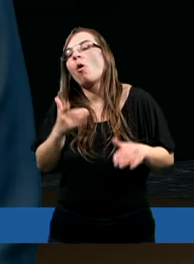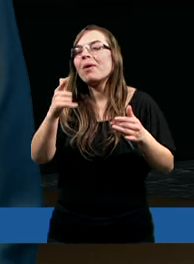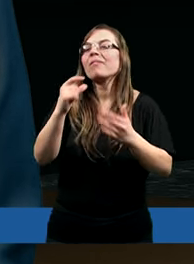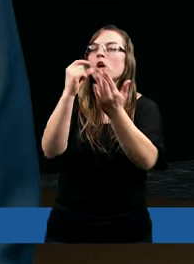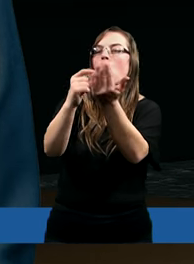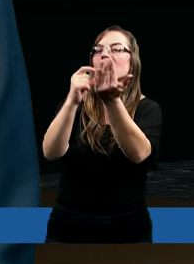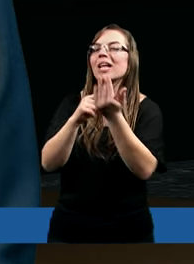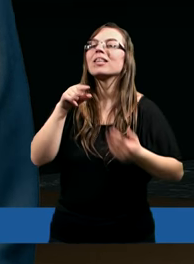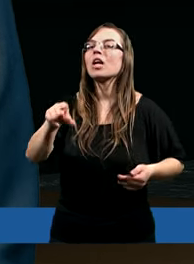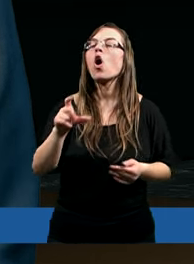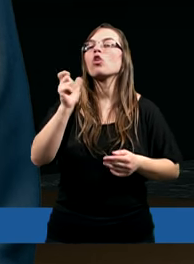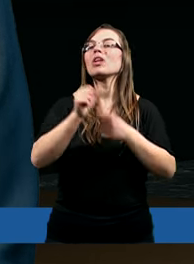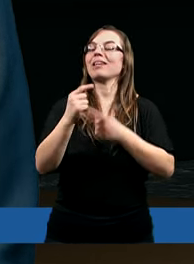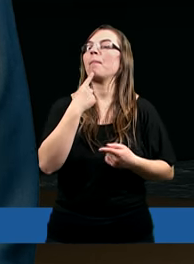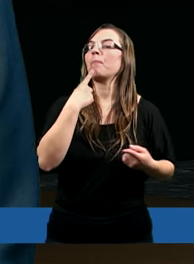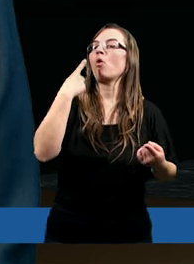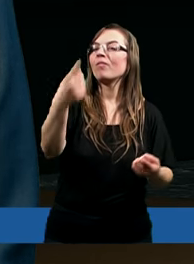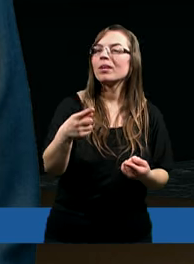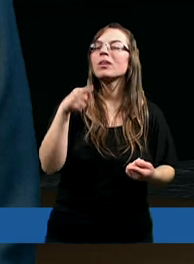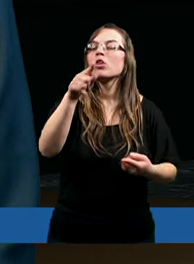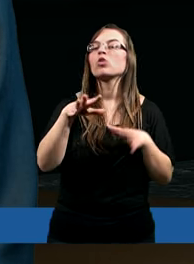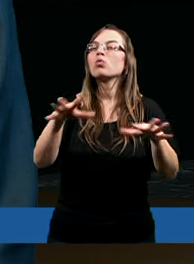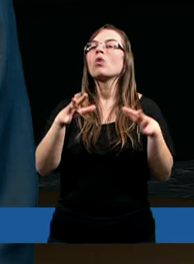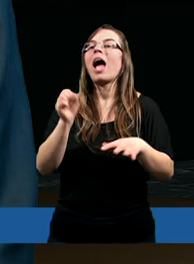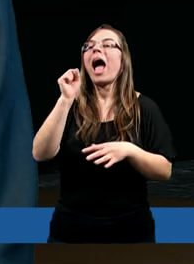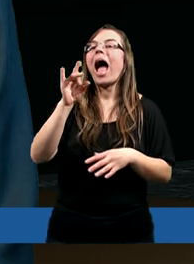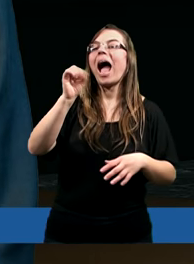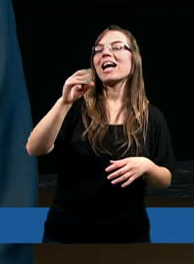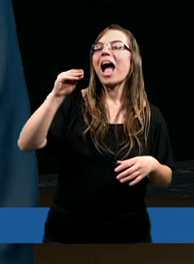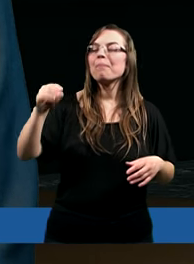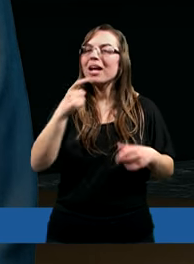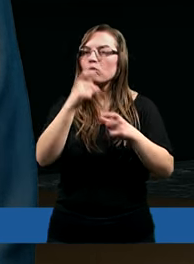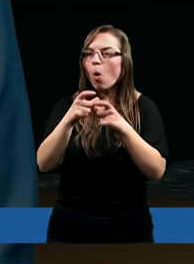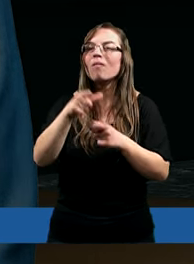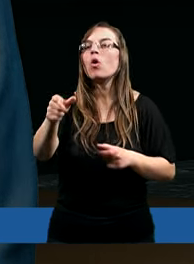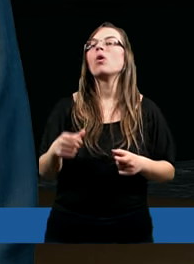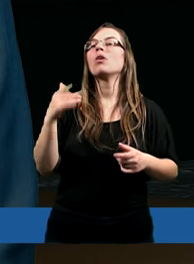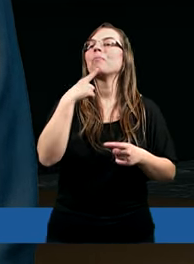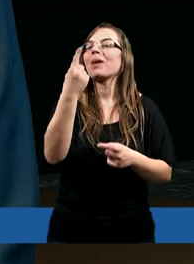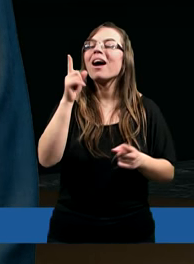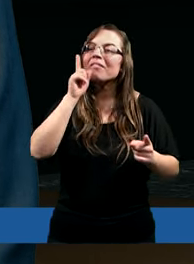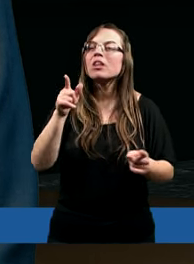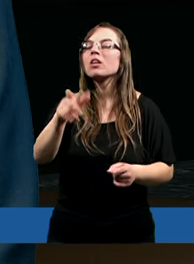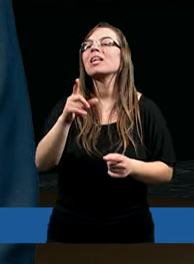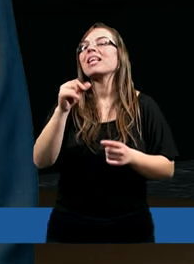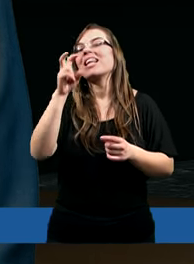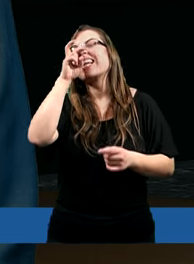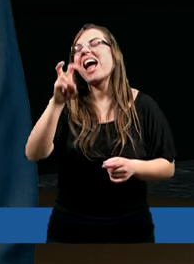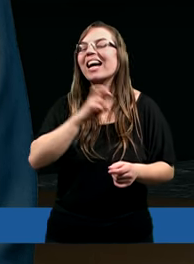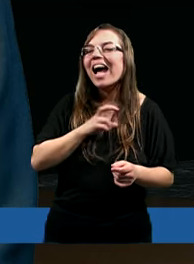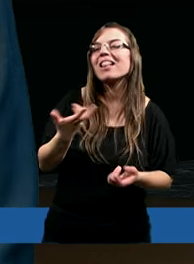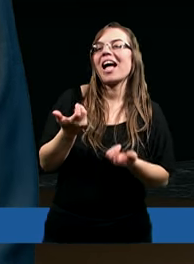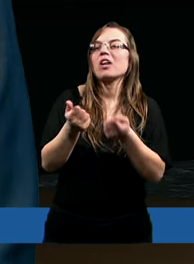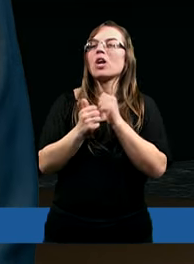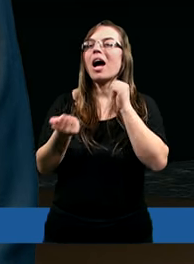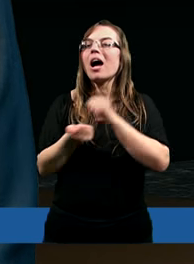w kontekście tego, co jest powiedziane użyć słowo agape, ale prawdopodobnie Sylvan, sekretarz,